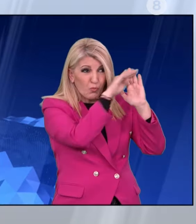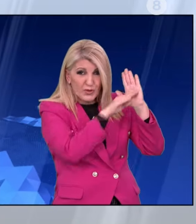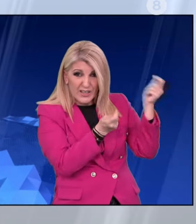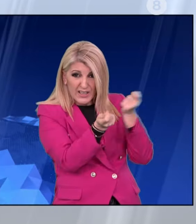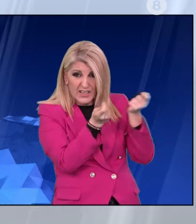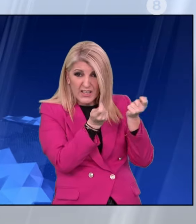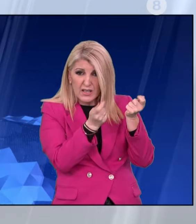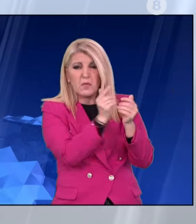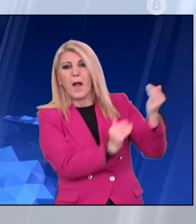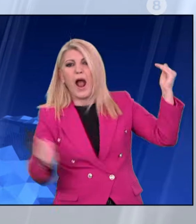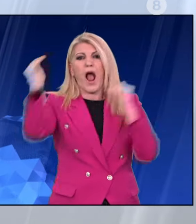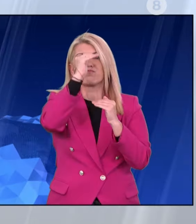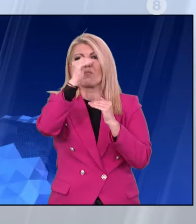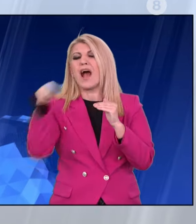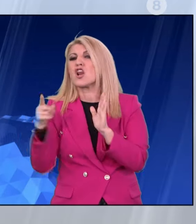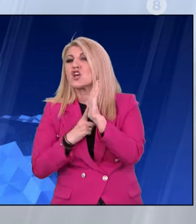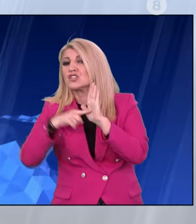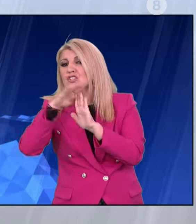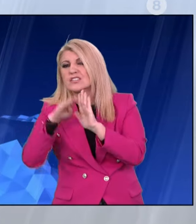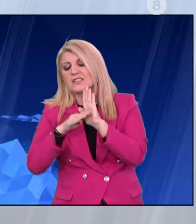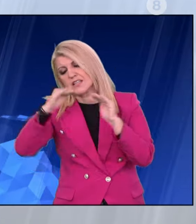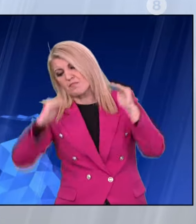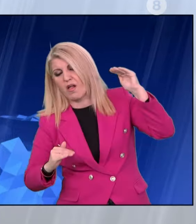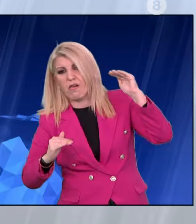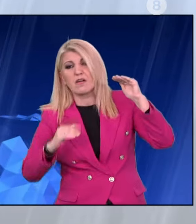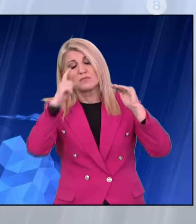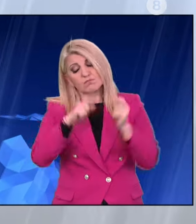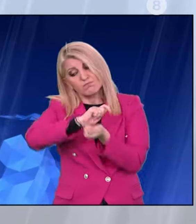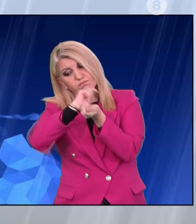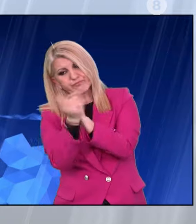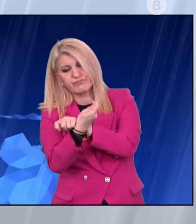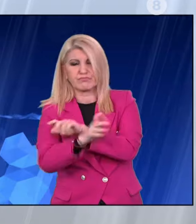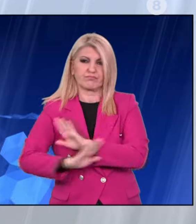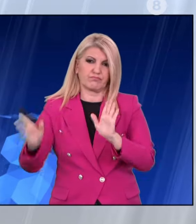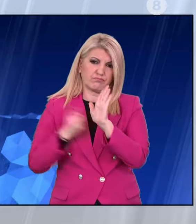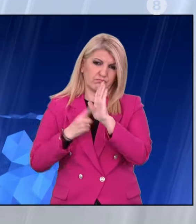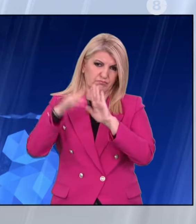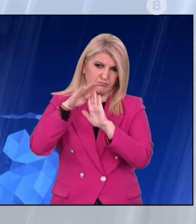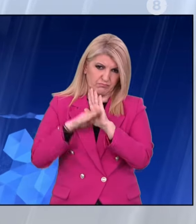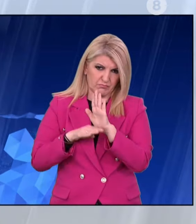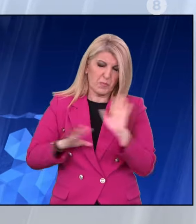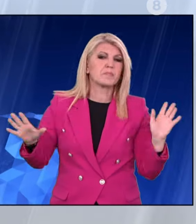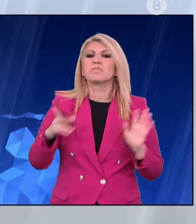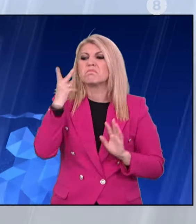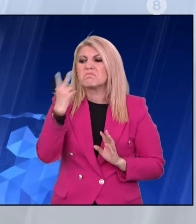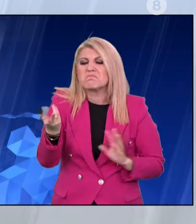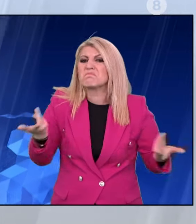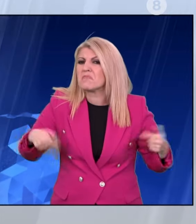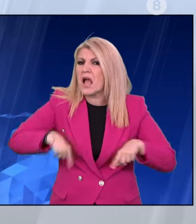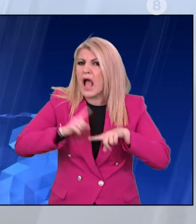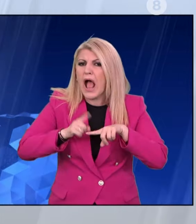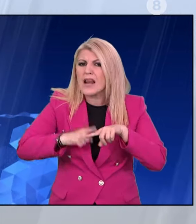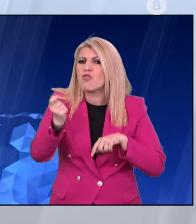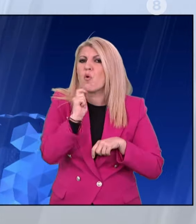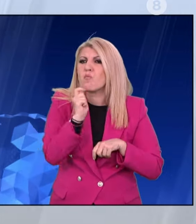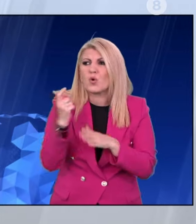Ολομέλεια της Βουλής, του πορίσματος της πλειοψηφίας για την εξαταστική, το οποίο δεν εντοπίζει καμία ποινική ευθύνη σε πολιτικά πρόσωπα. Αύριο θα βρεθώ